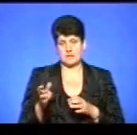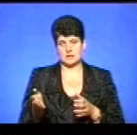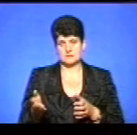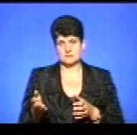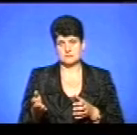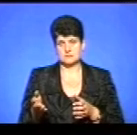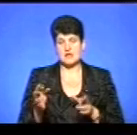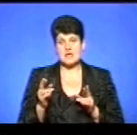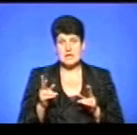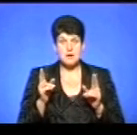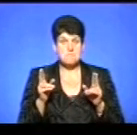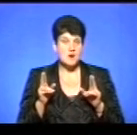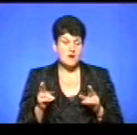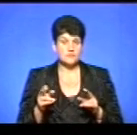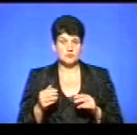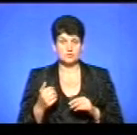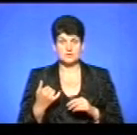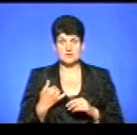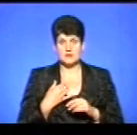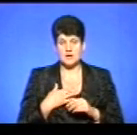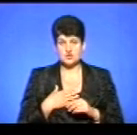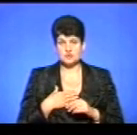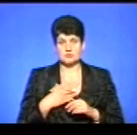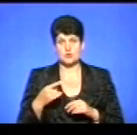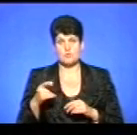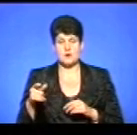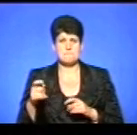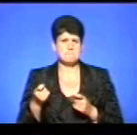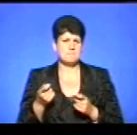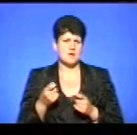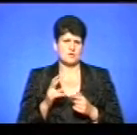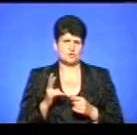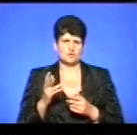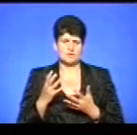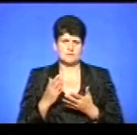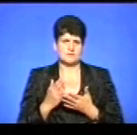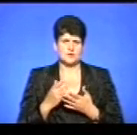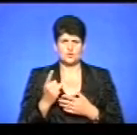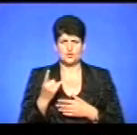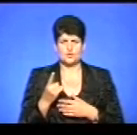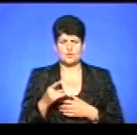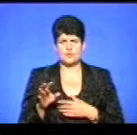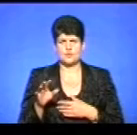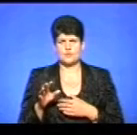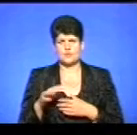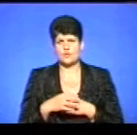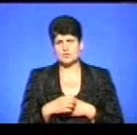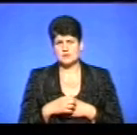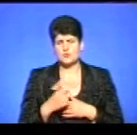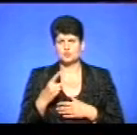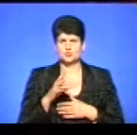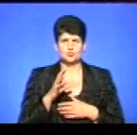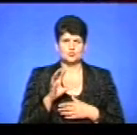Як правило, наші тернополяни мало хто тримає одного кота чи одну собаку. Можливо, я і